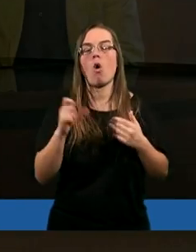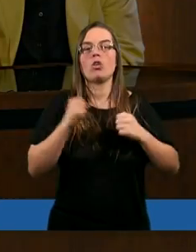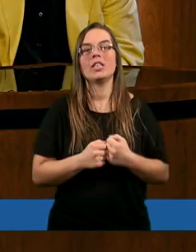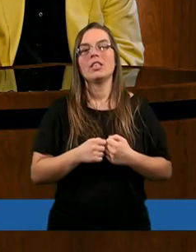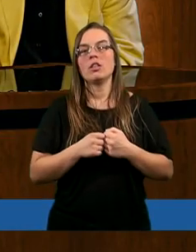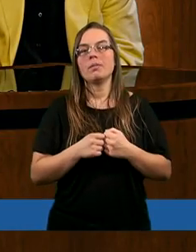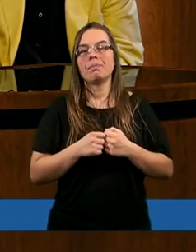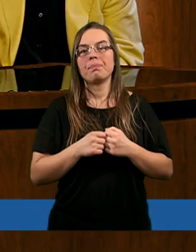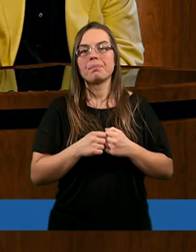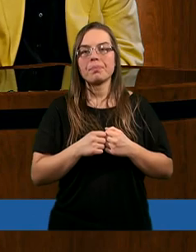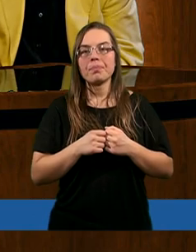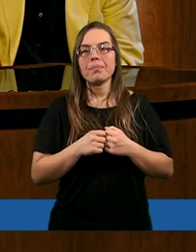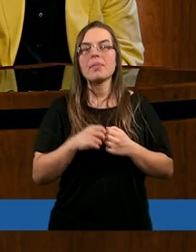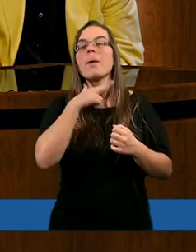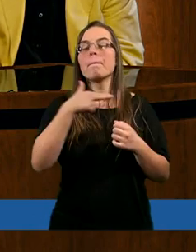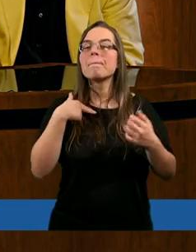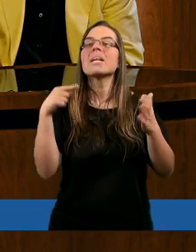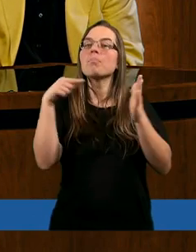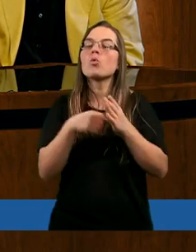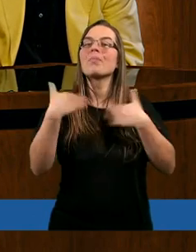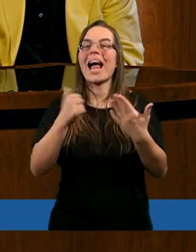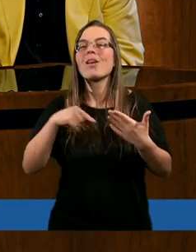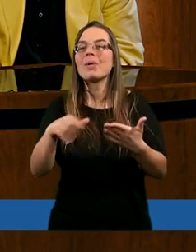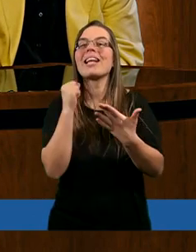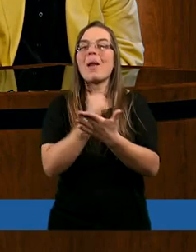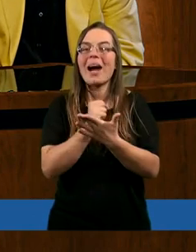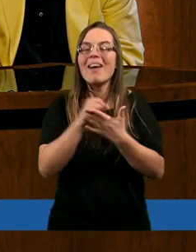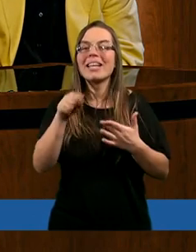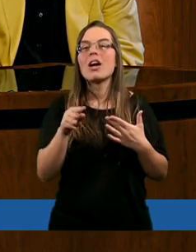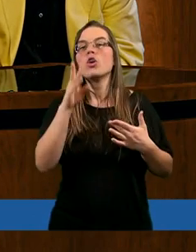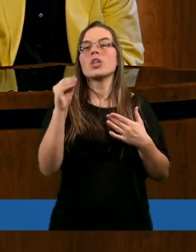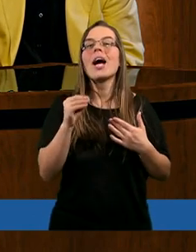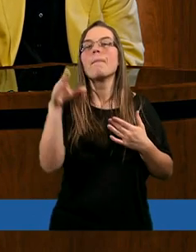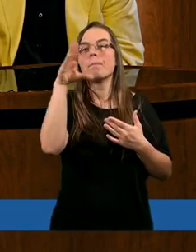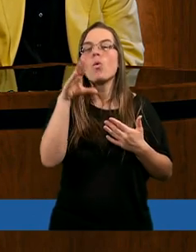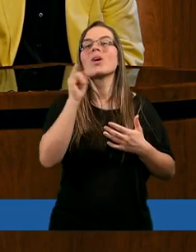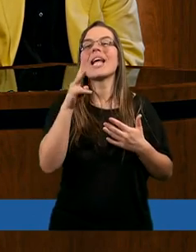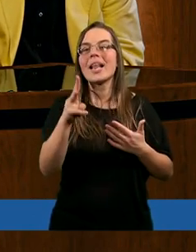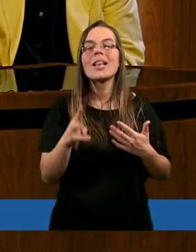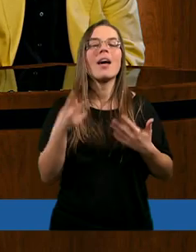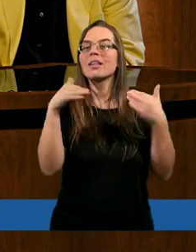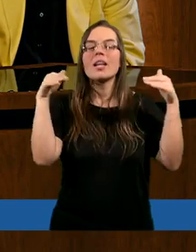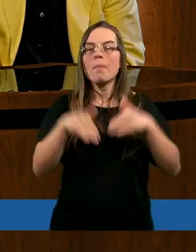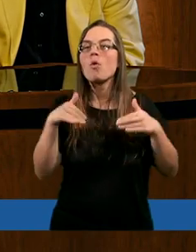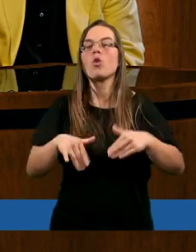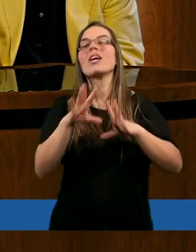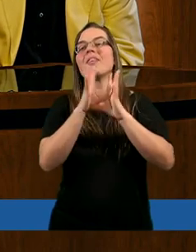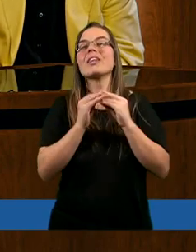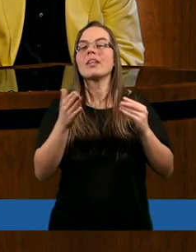zakończyć. Znaczy, bo my musimy sobie zdać z tego sprawę, że Bóg jednak nie